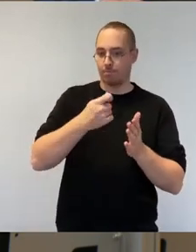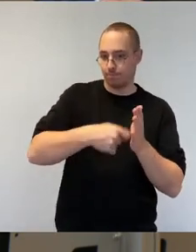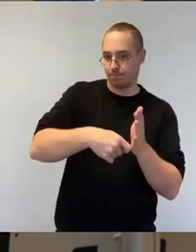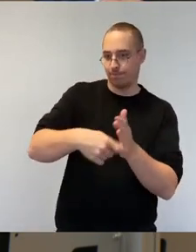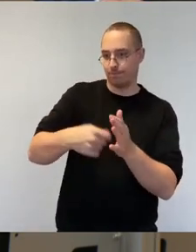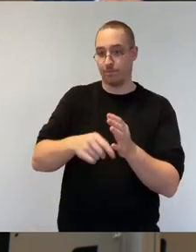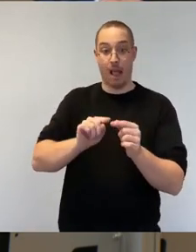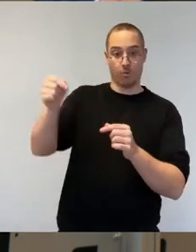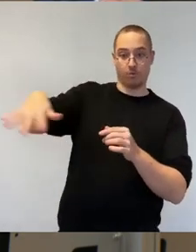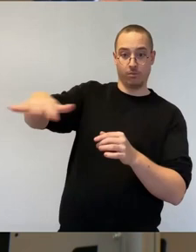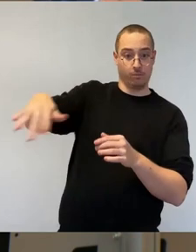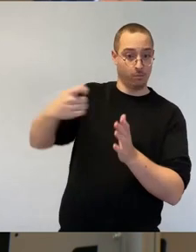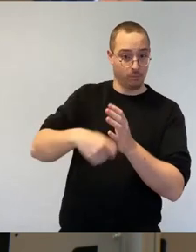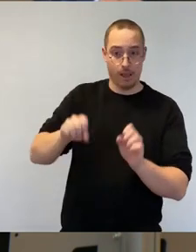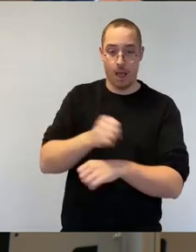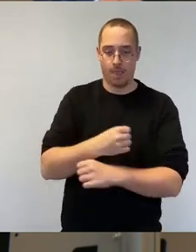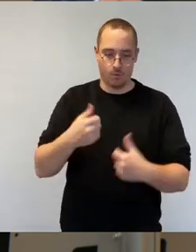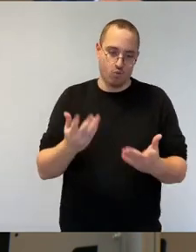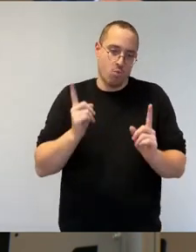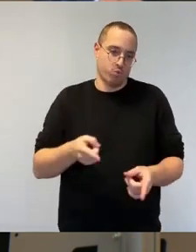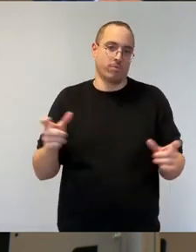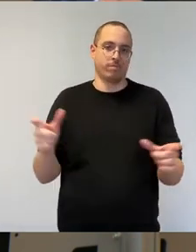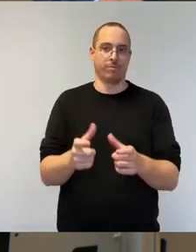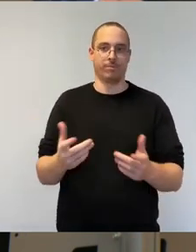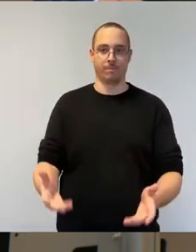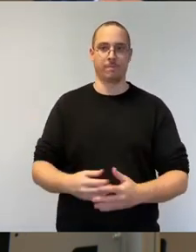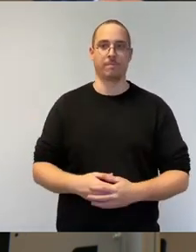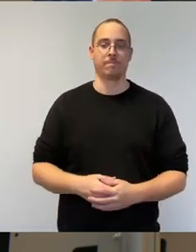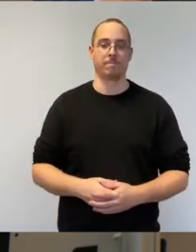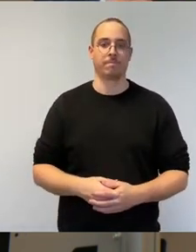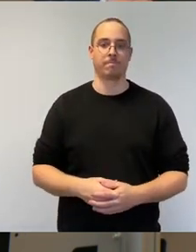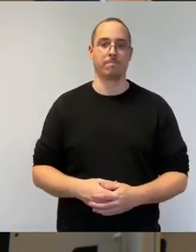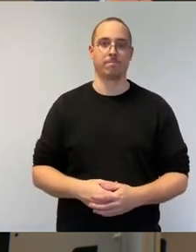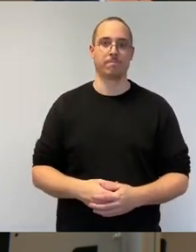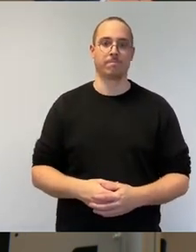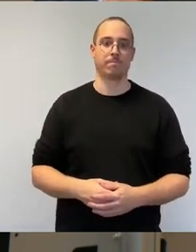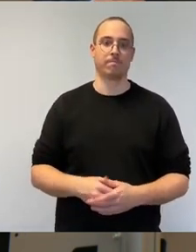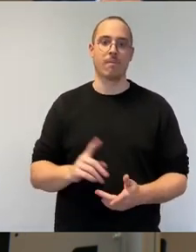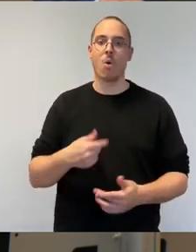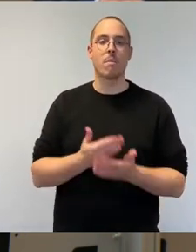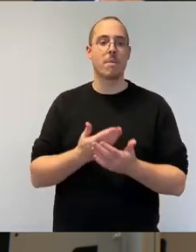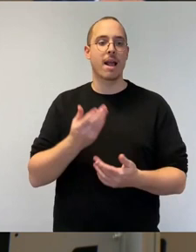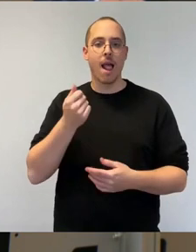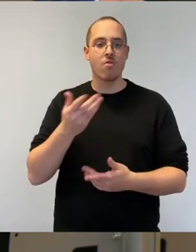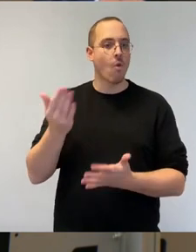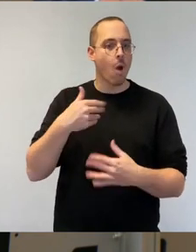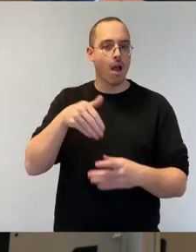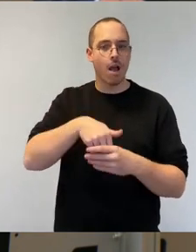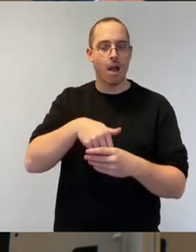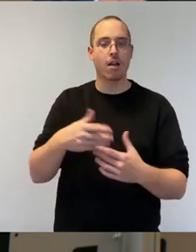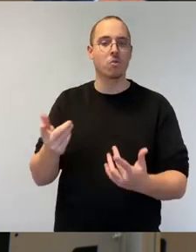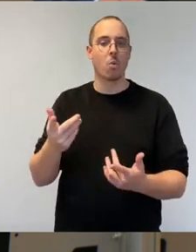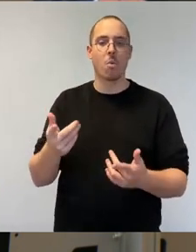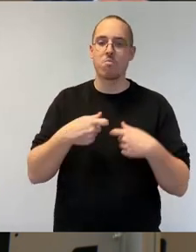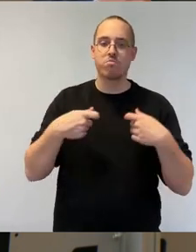die Bezahlkarte zur Füge stehen, in der Region und fließen auch nicht aus dem bundesdeutschen Wirtschaftssystem ab. Die Bürgerinnen und Bürger in diesem Land erwarten eine